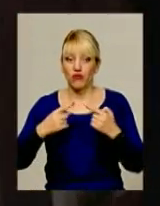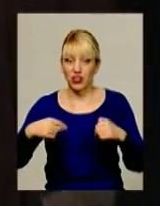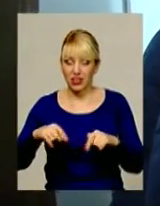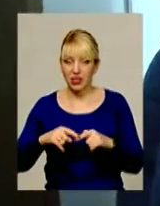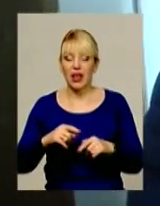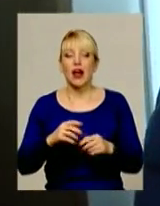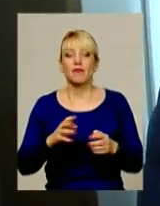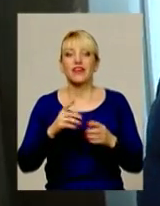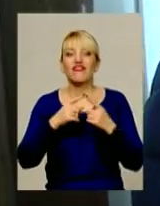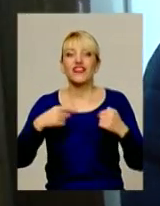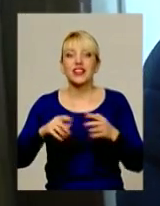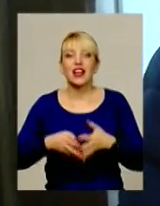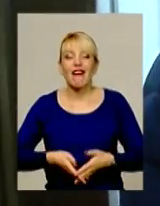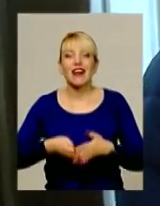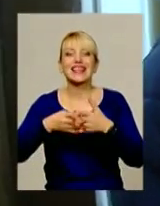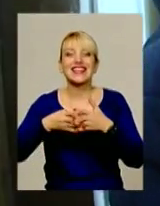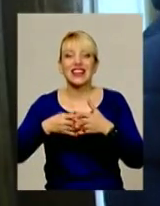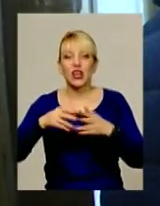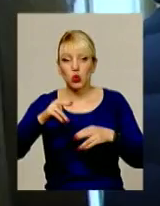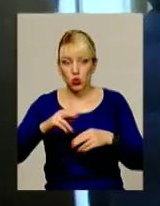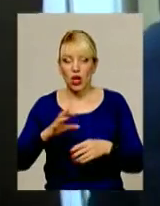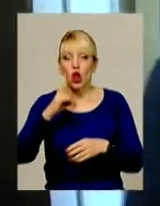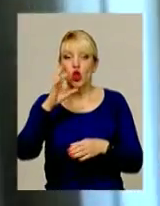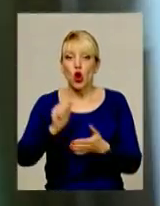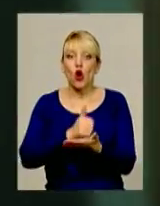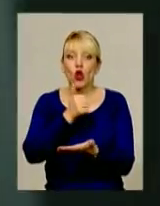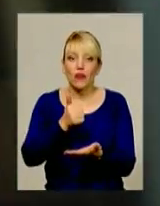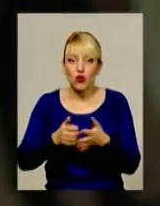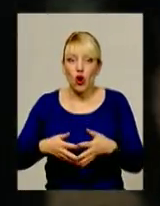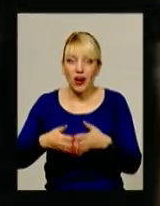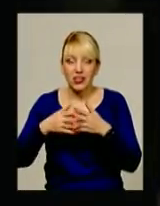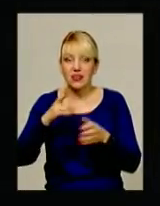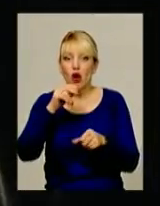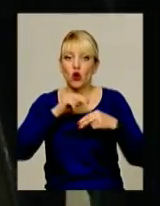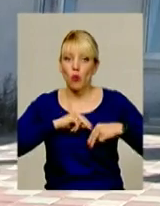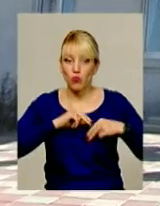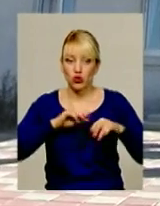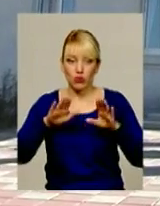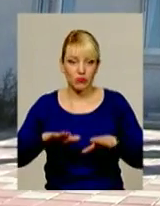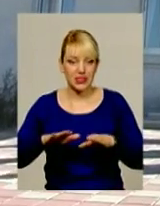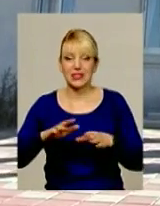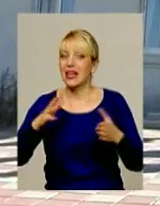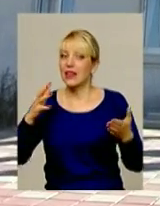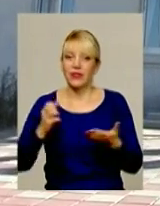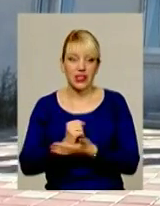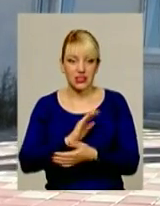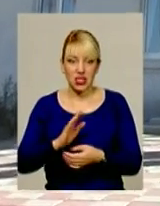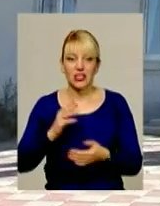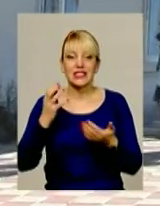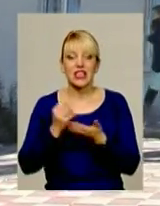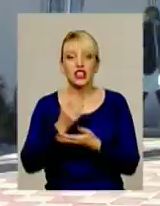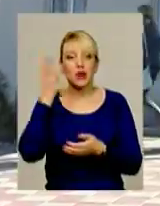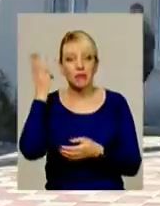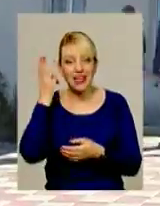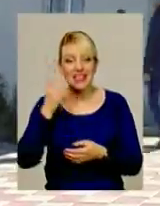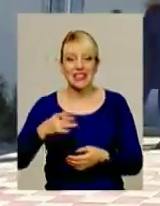сільради. Однак головного архітектора Вадима Ващука на робочому місці наша знімальна група не застала. Знайшли його у Хмельницькій районній раді.